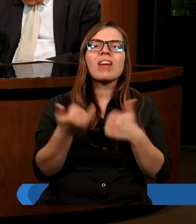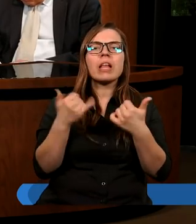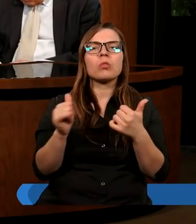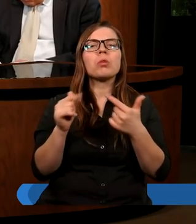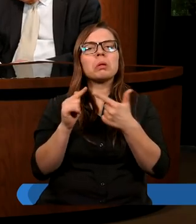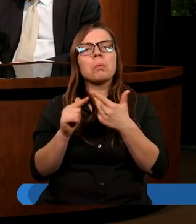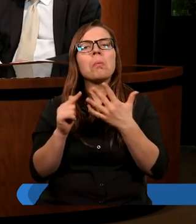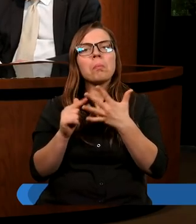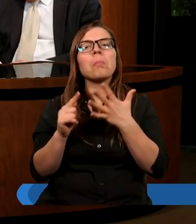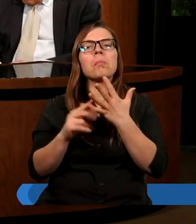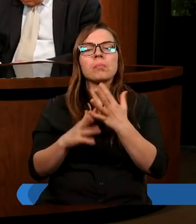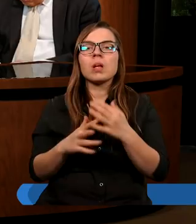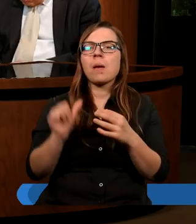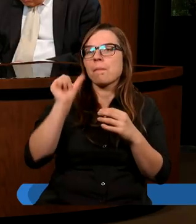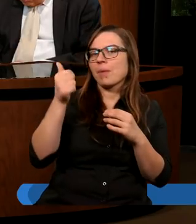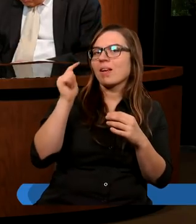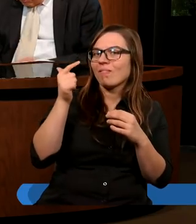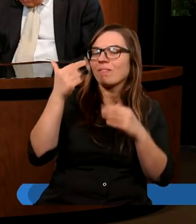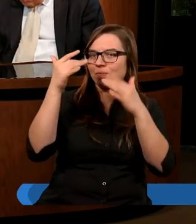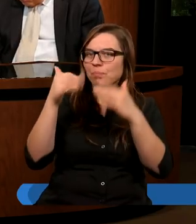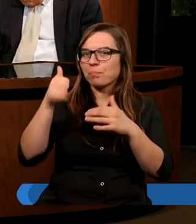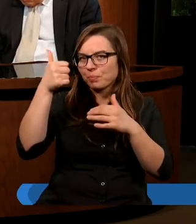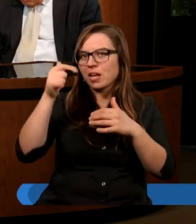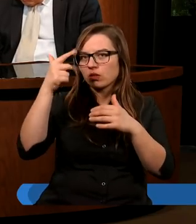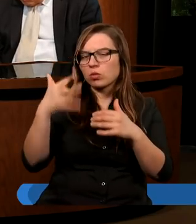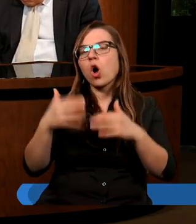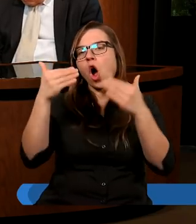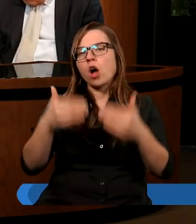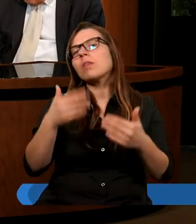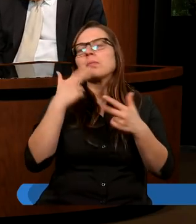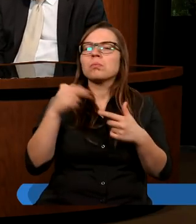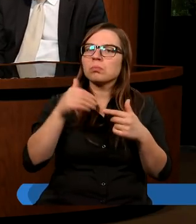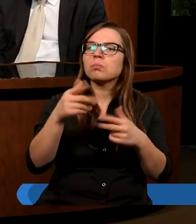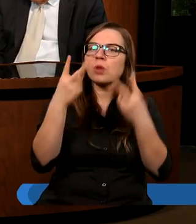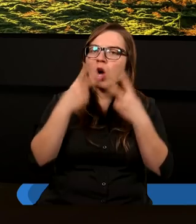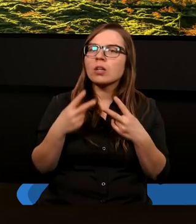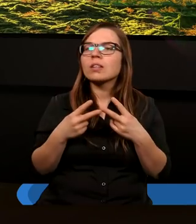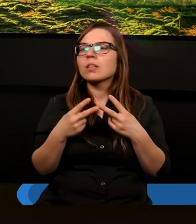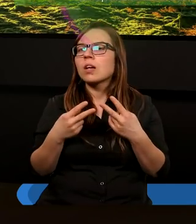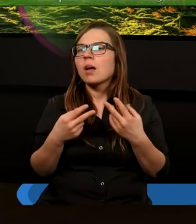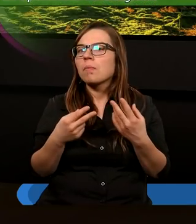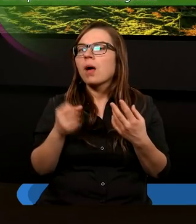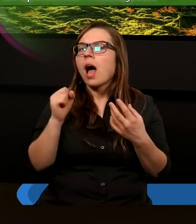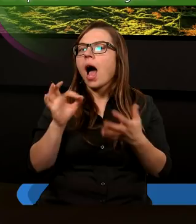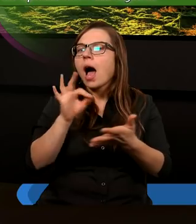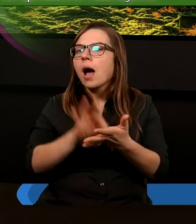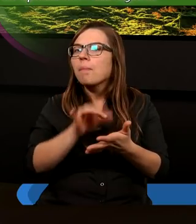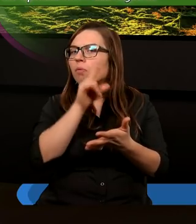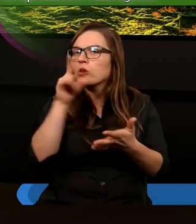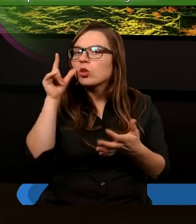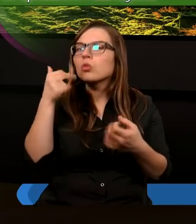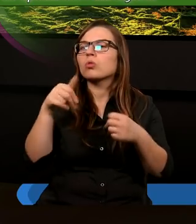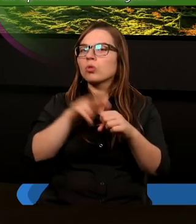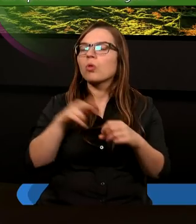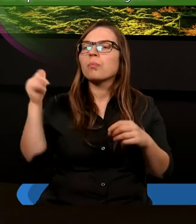pierwsze dwa wiersze rozdziału 15, może ja tym razem odczytam. A pewni ludzie,